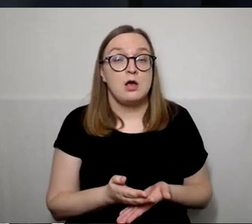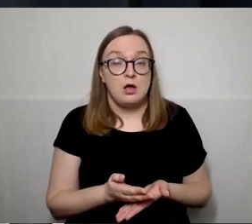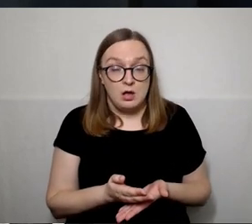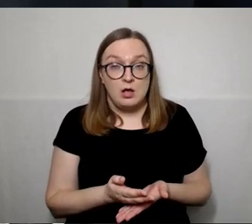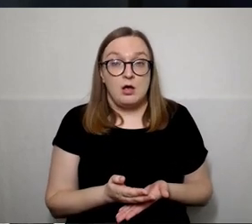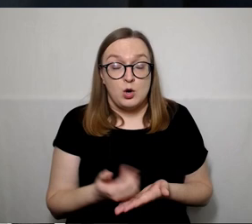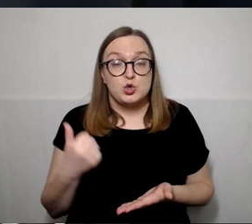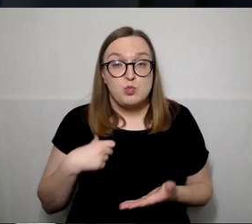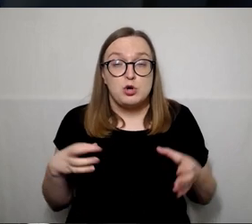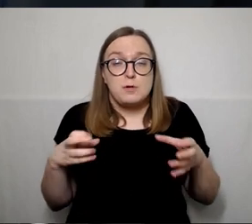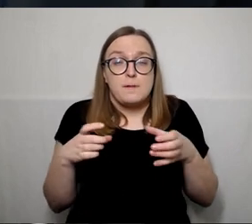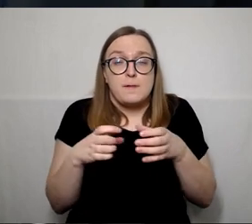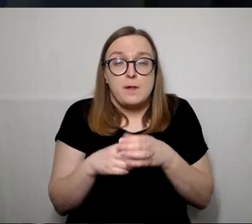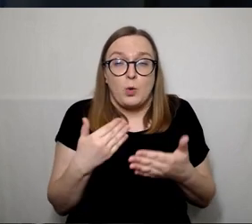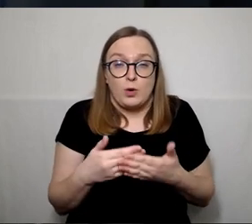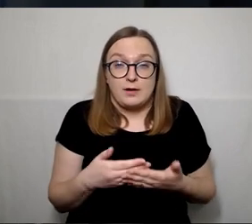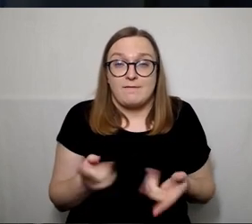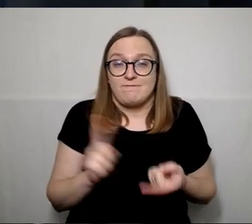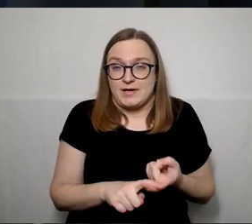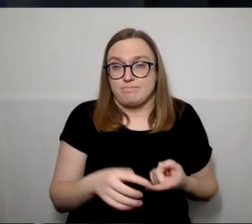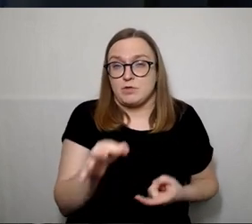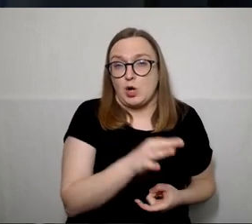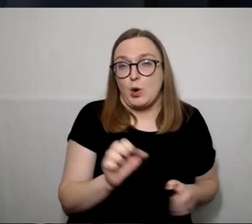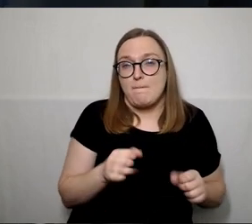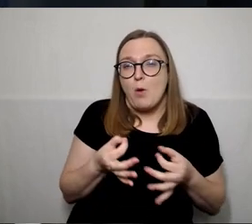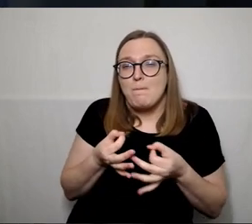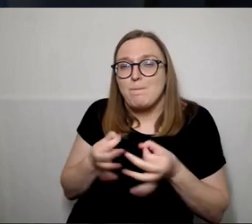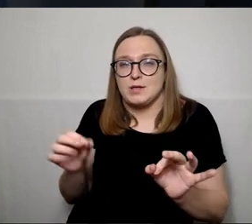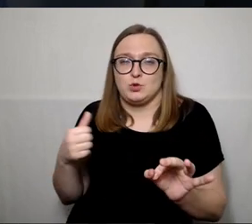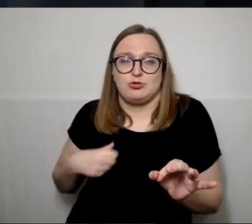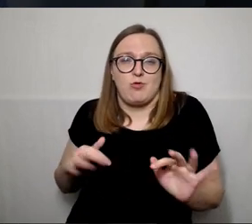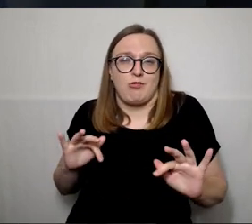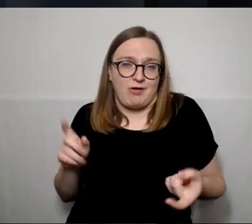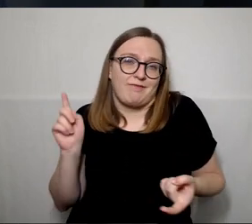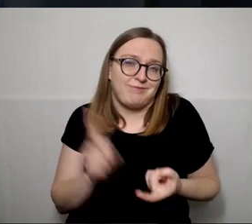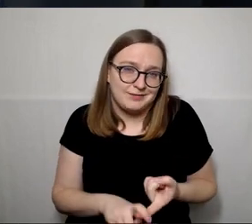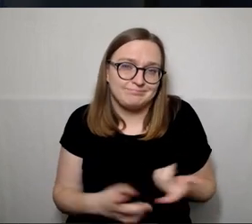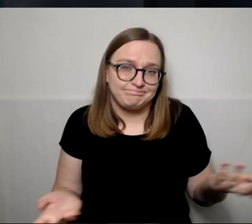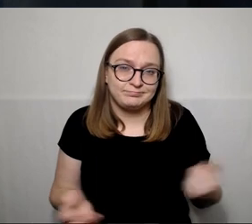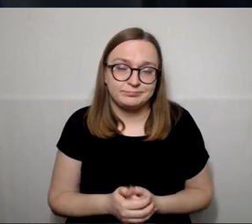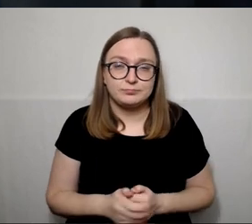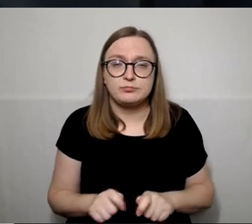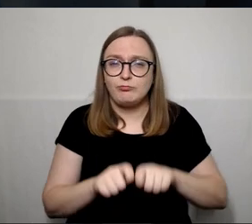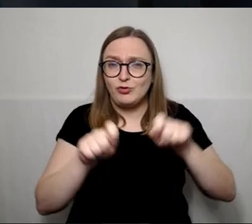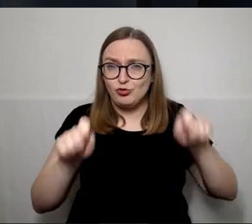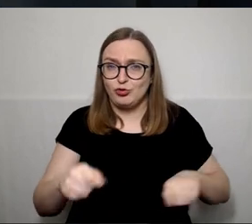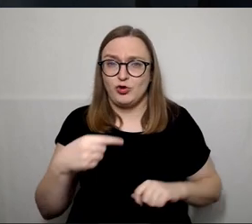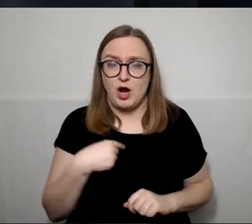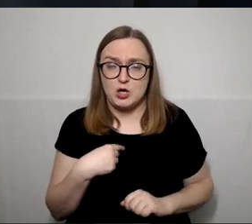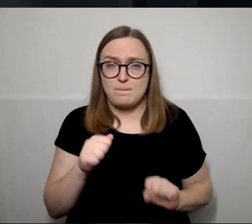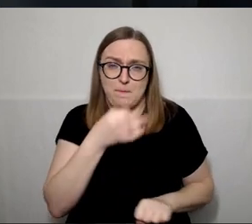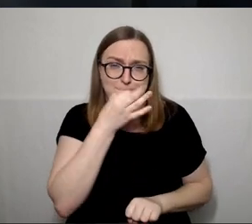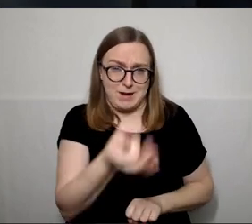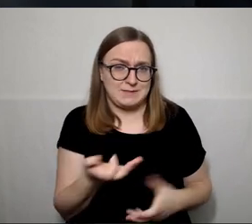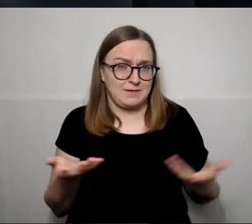savo rajone, pasiūlyti savo gyventojams. Pirmiausiai, aš įvardysiu tokį